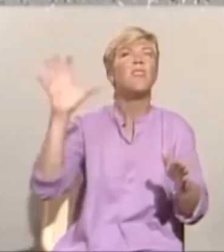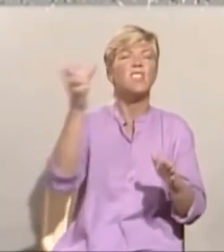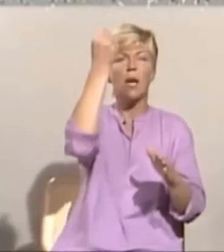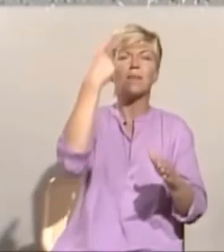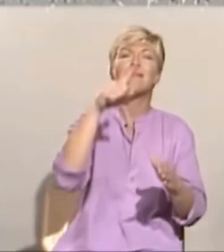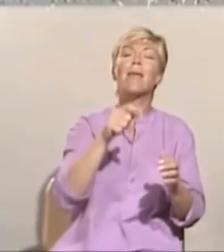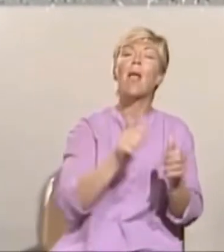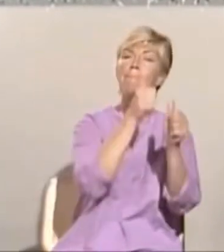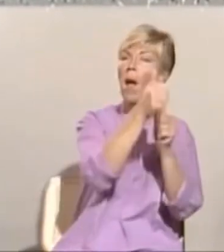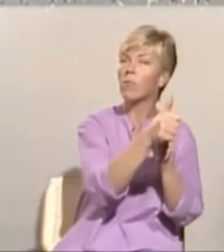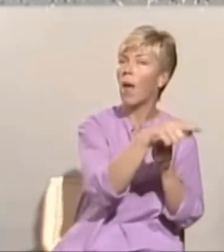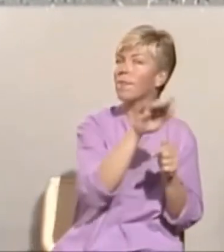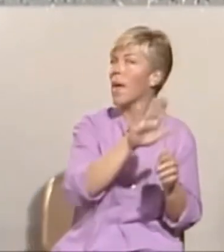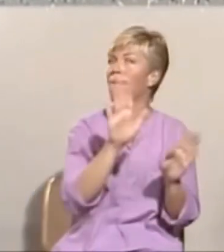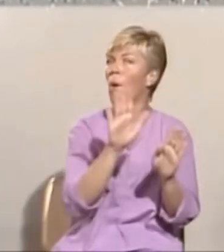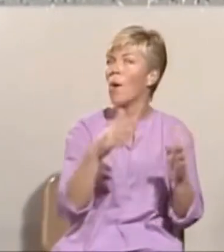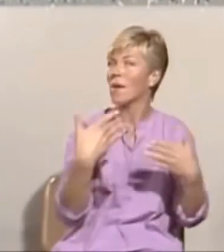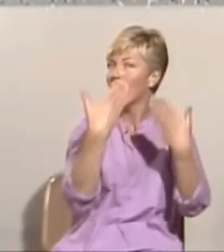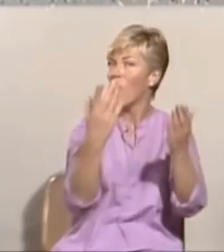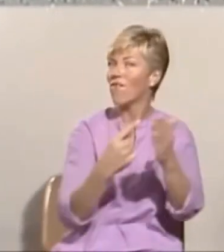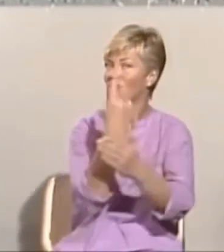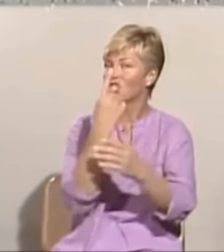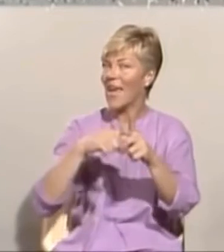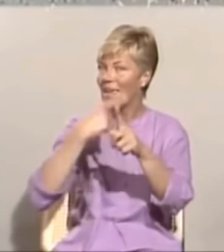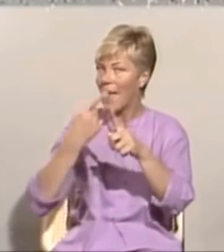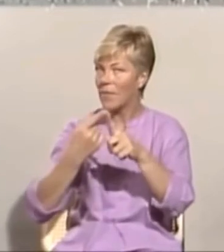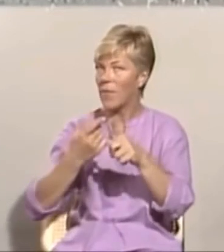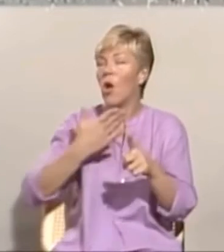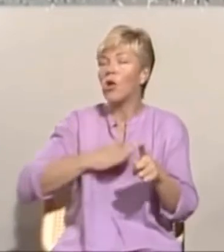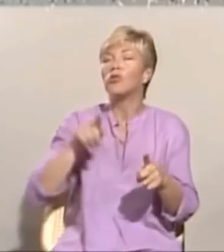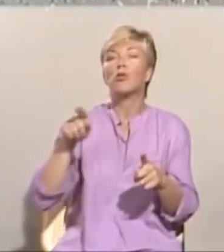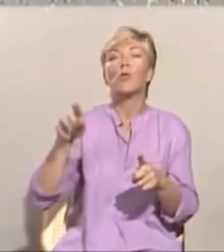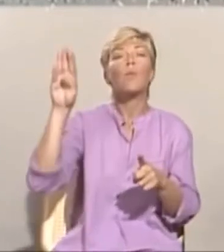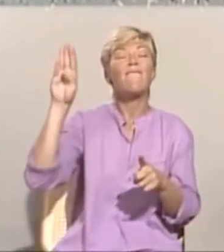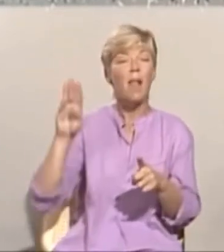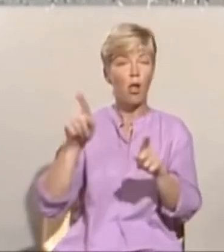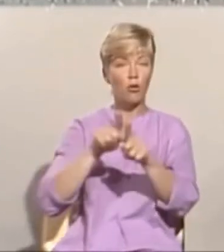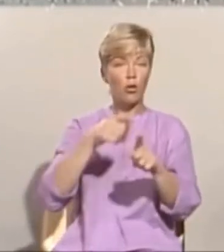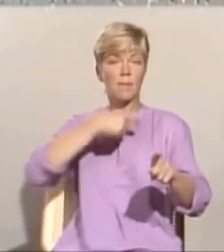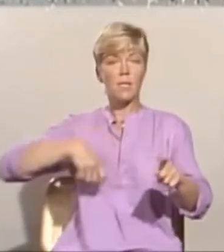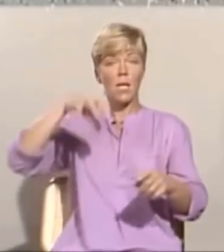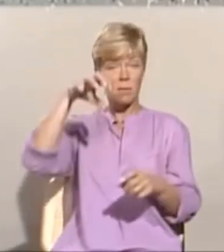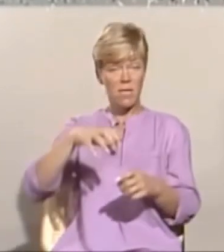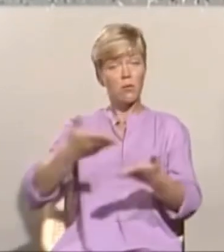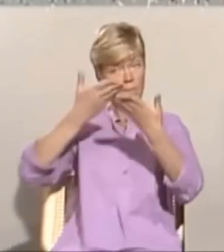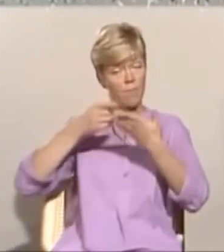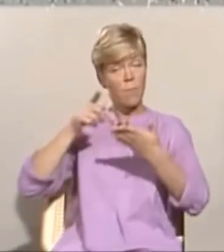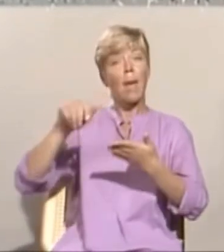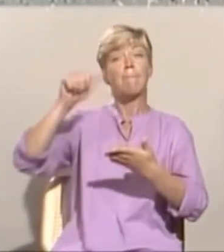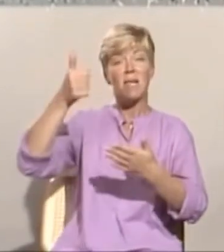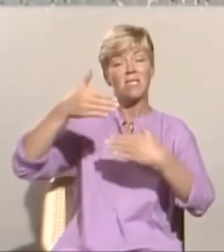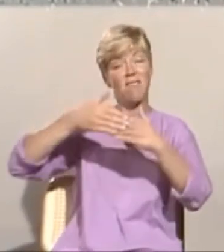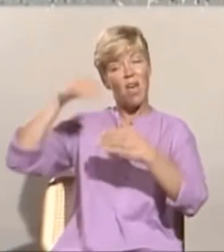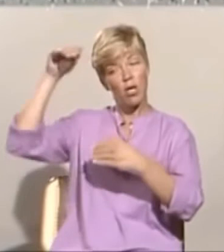Det må ikke få lov til å skje igjen. Ønsker du Kåre Villok som statsminister, så oppnår du det best